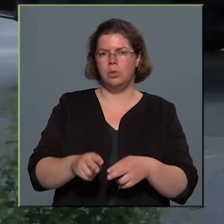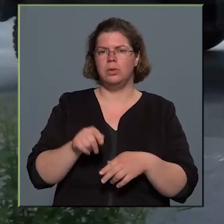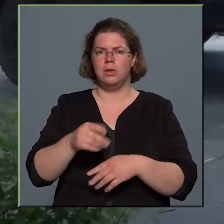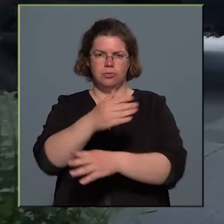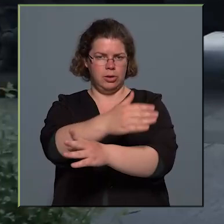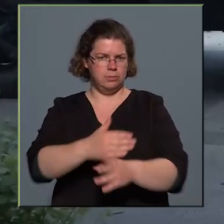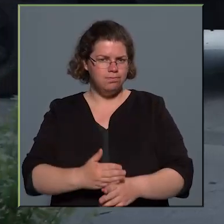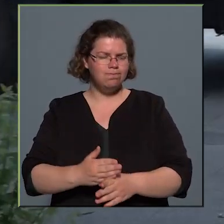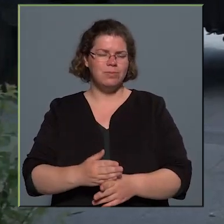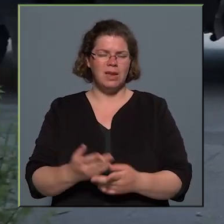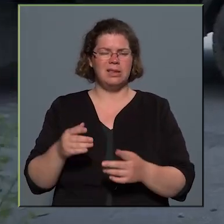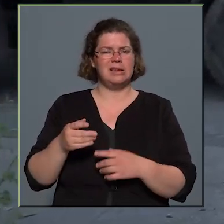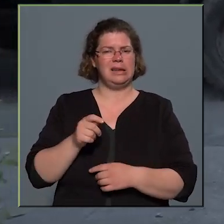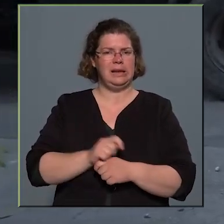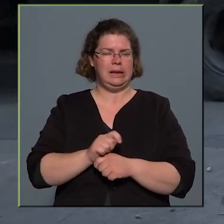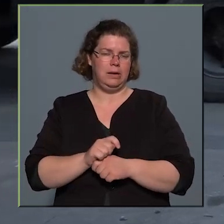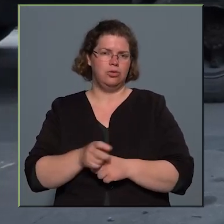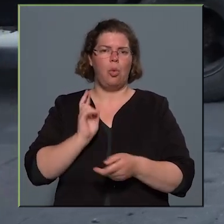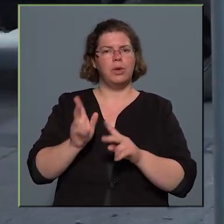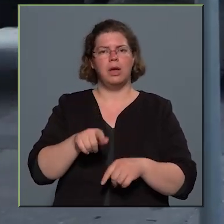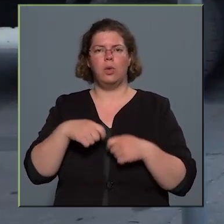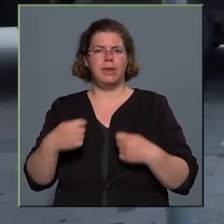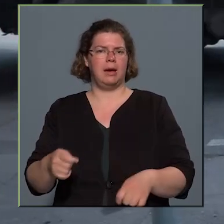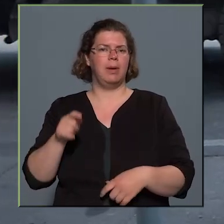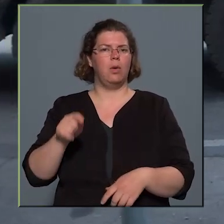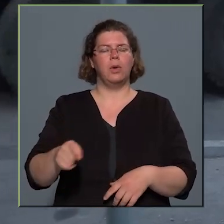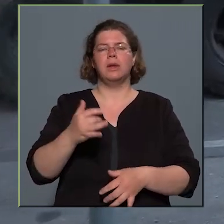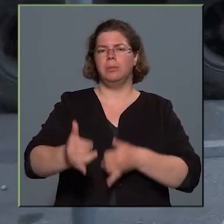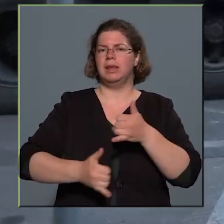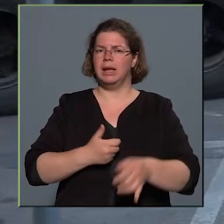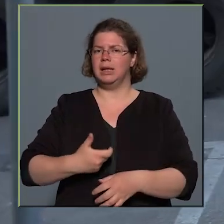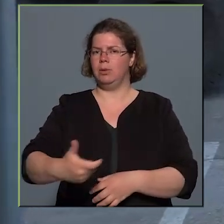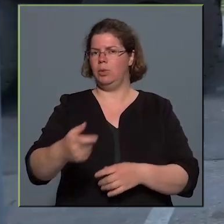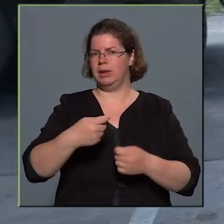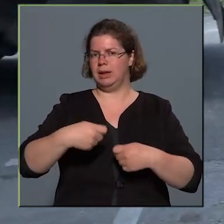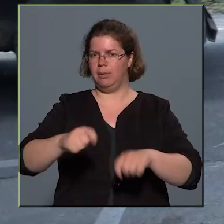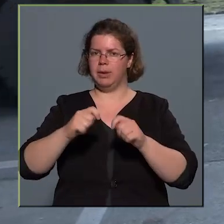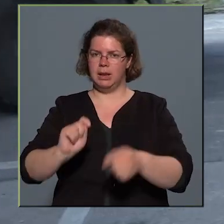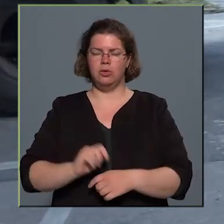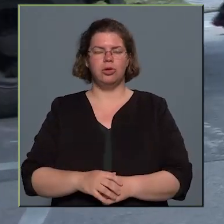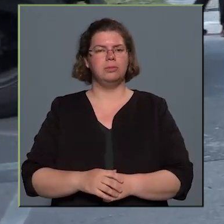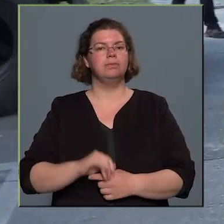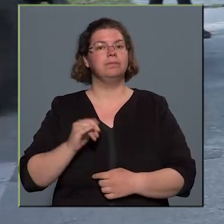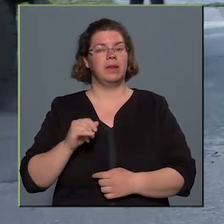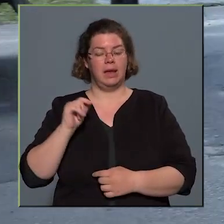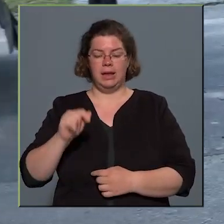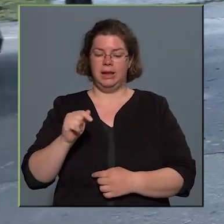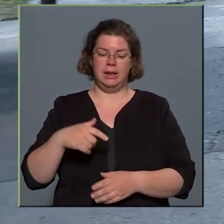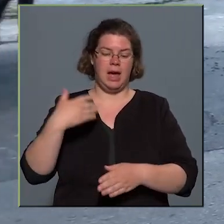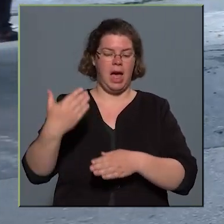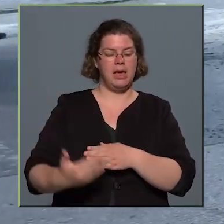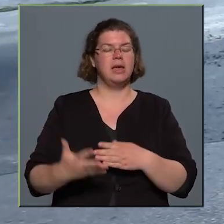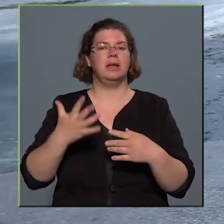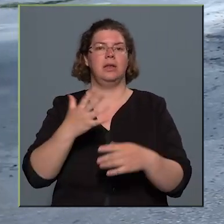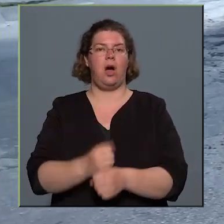szakasz közlekedési szempontból. Hogyan oldják meg ott a bicikliút képítését? Igen, itt idáig tart a